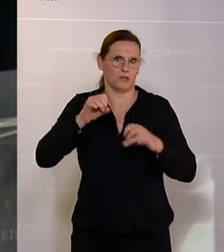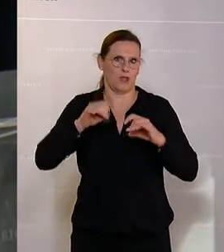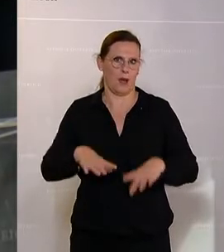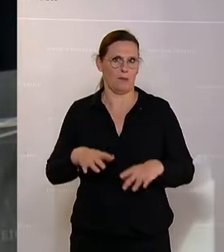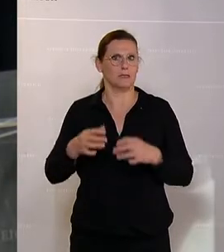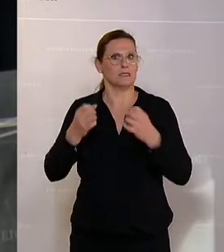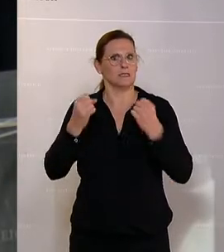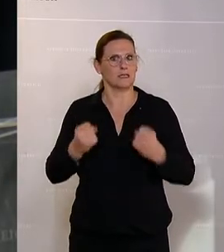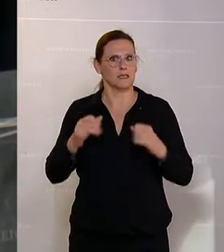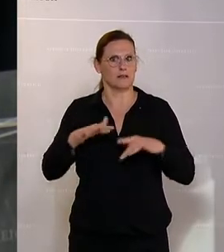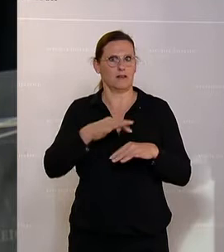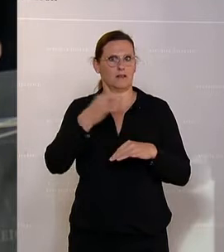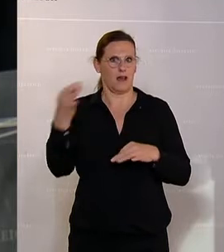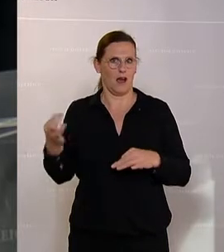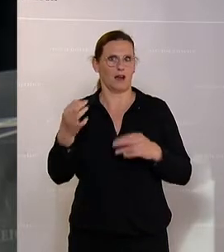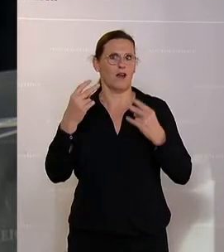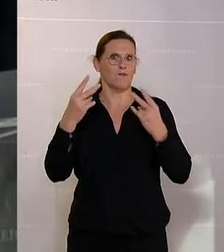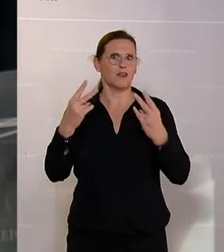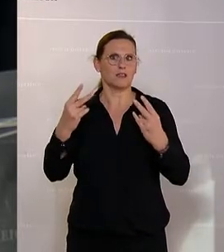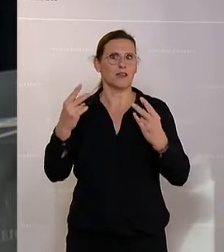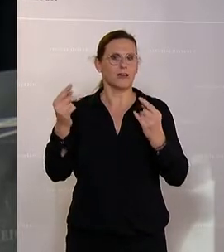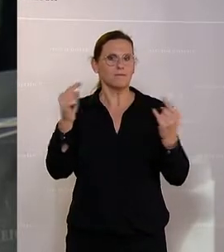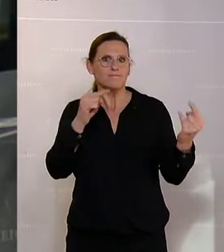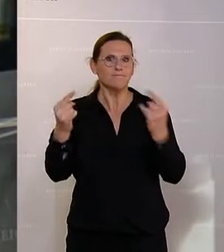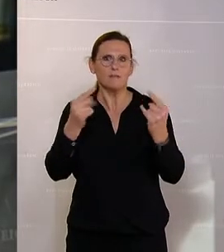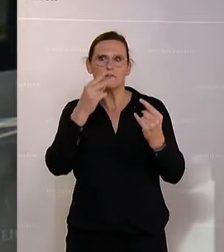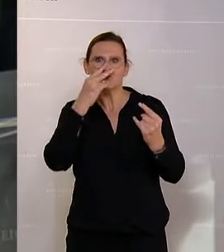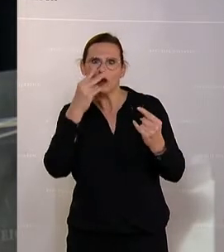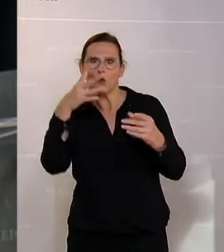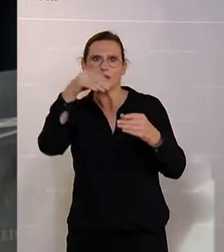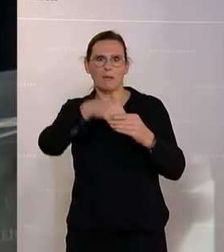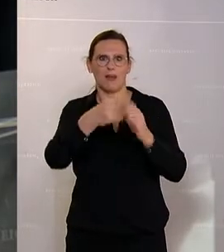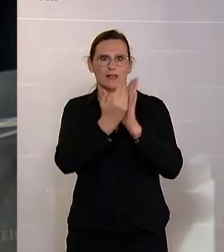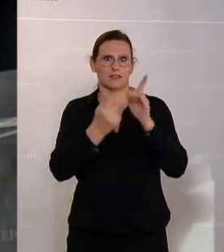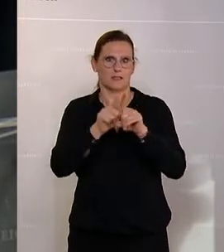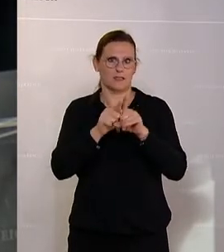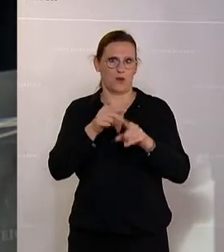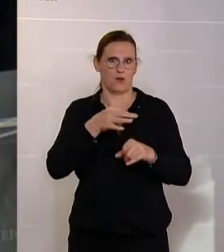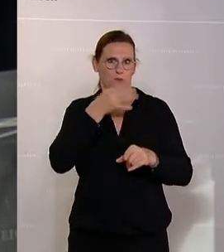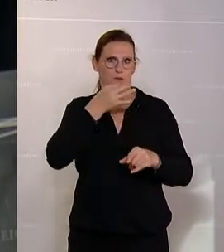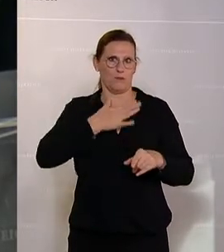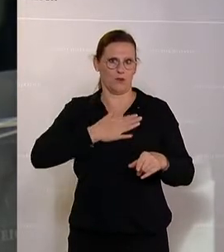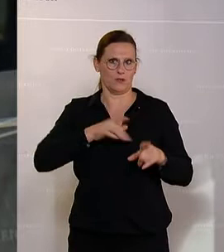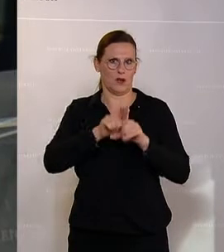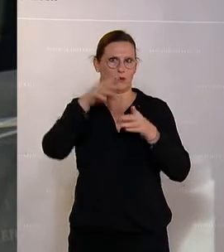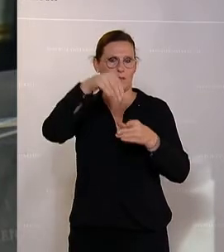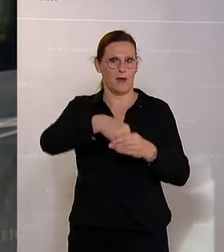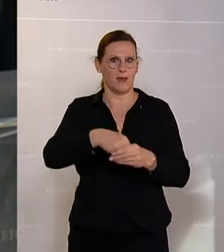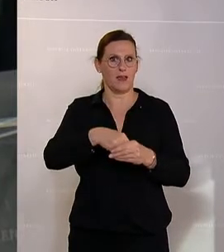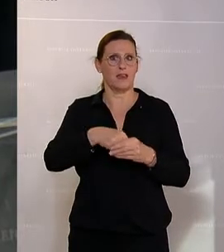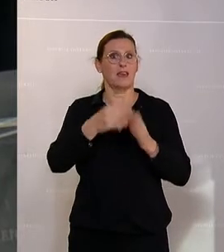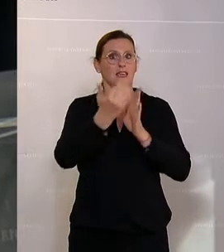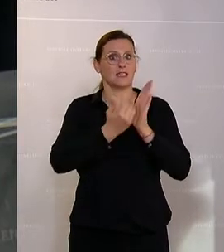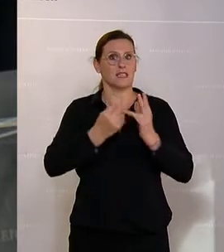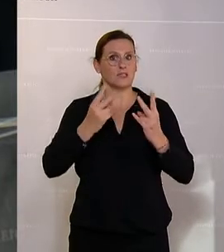um an diesem Tag diese wichtige Debatte und über dieses wichtige Gesetz auch zu sprechen. Denn dieses Gesetz, das ist wichtig, denn es ist